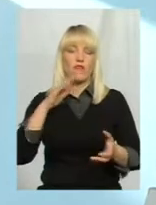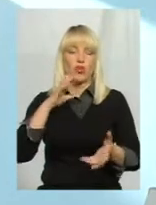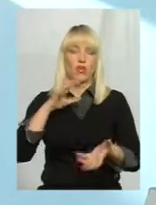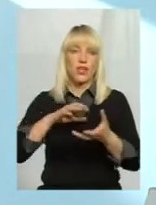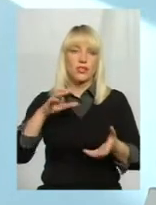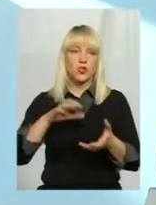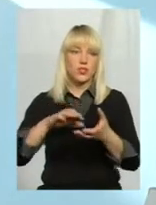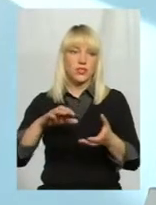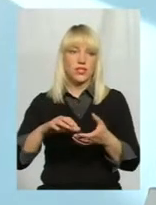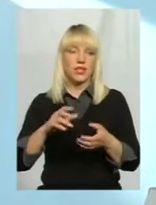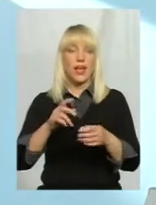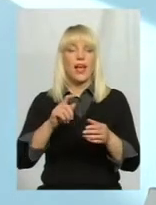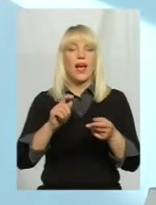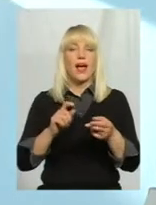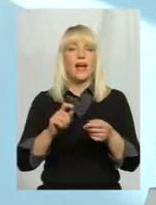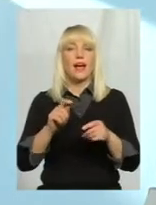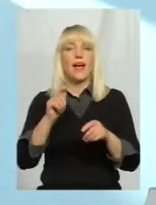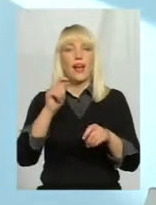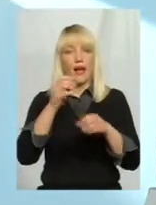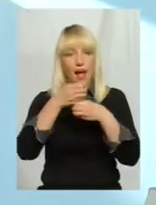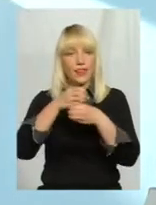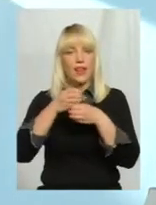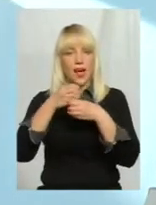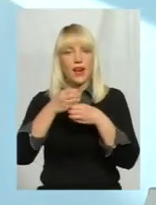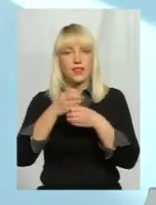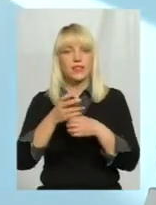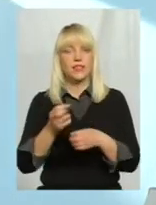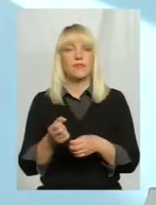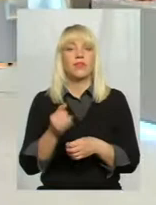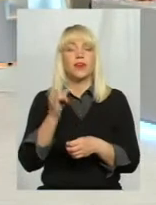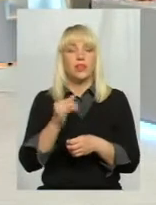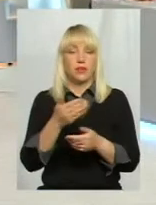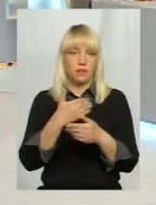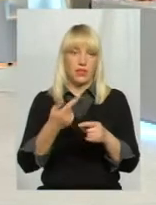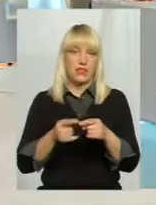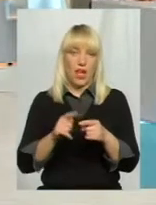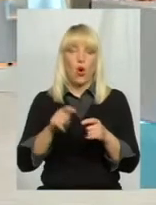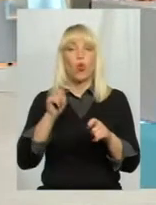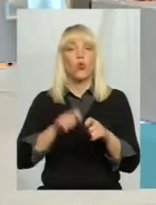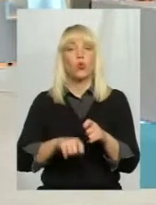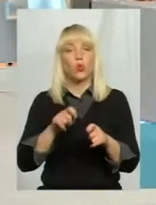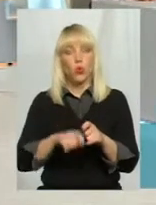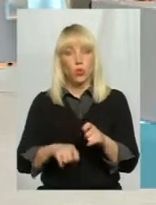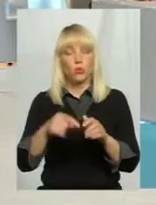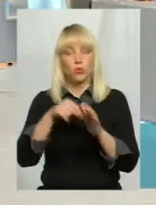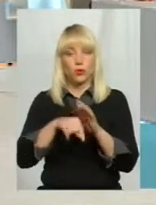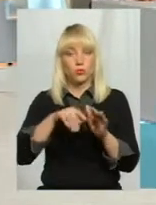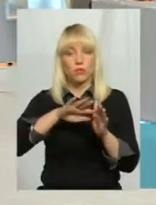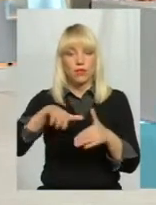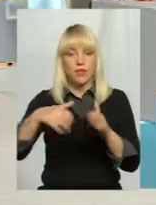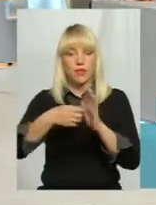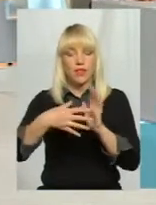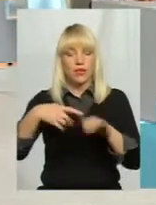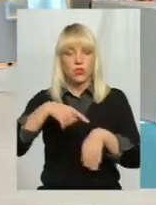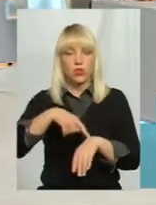аналізи на кількість гіпохлориду натрію. І ми це контролюємо. Тобто, після 15-ї години ми